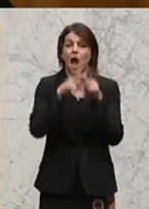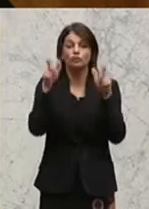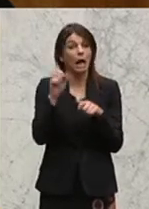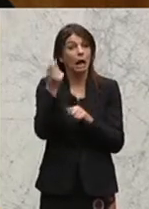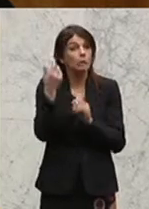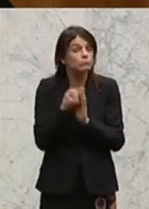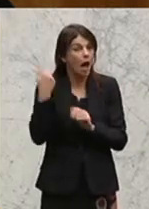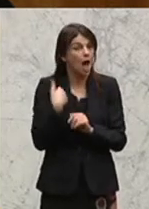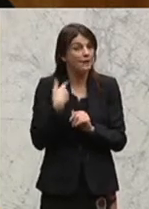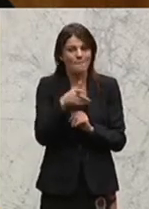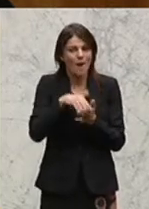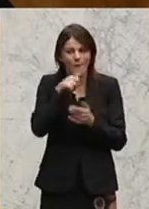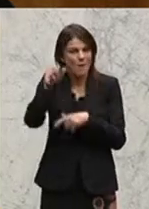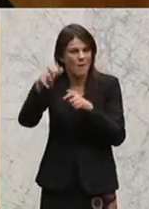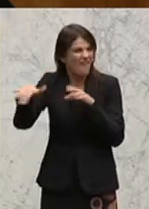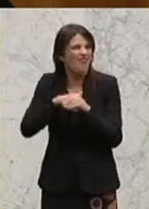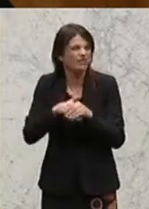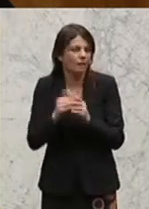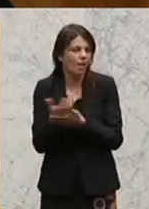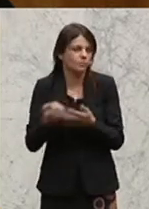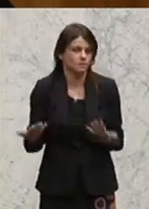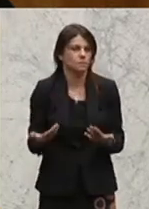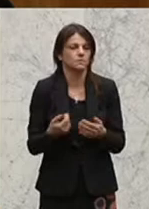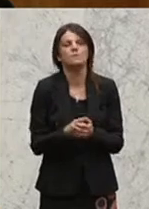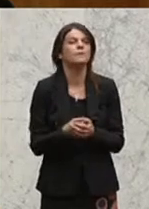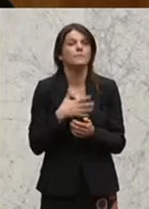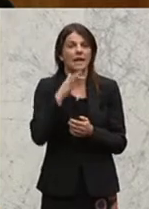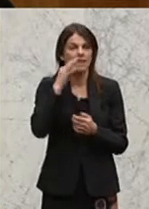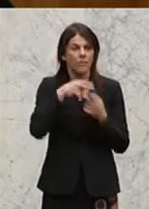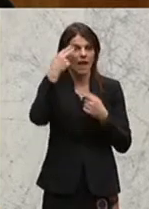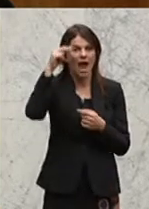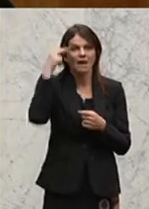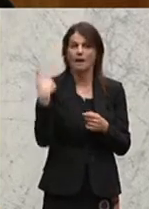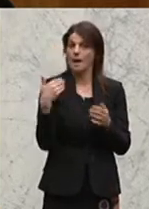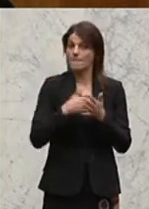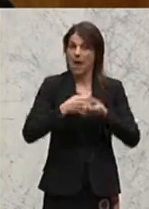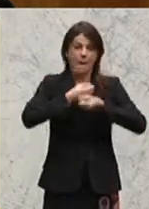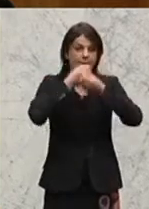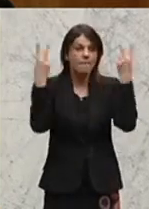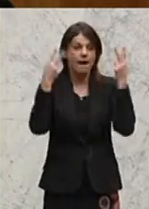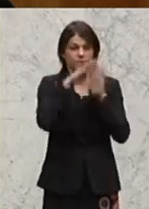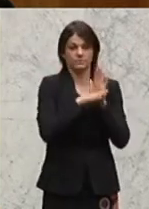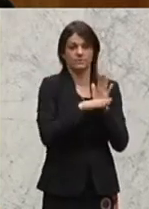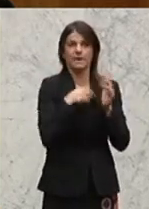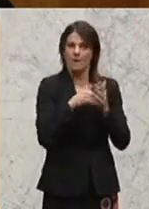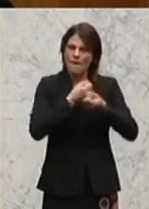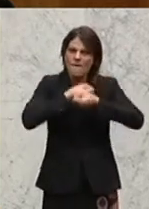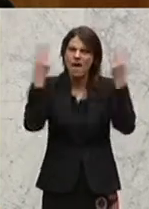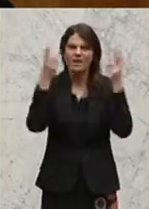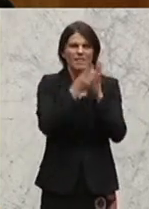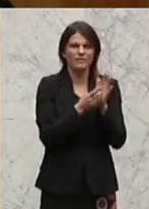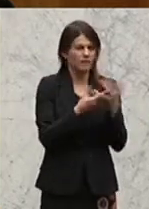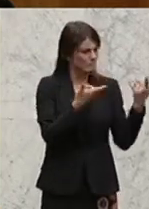sparen, dadurch, dass sie die Leute nicht anstellen müssen. Meine Damen und Herren, wir brauchen hier eine Klärung. Wir brauchen die Definition zwischen